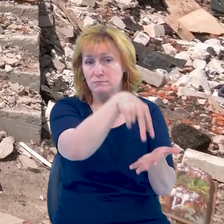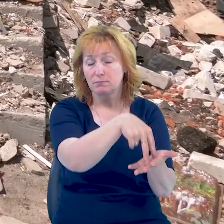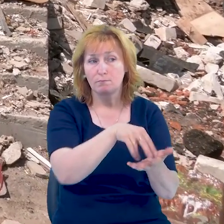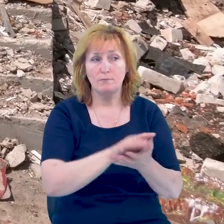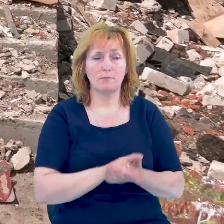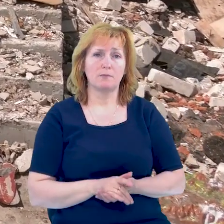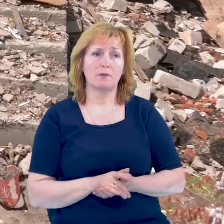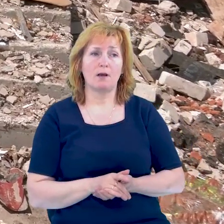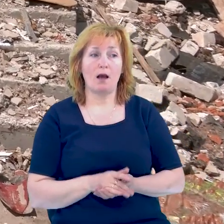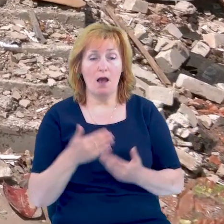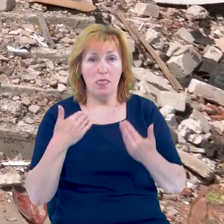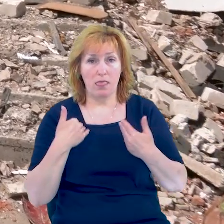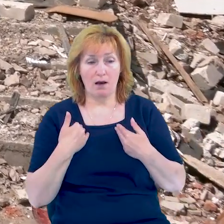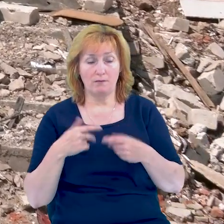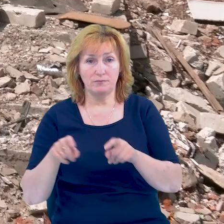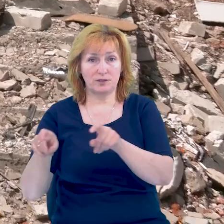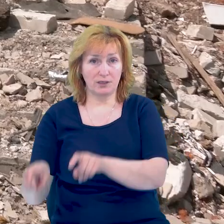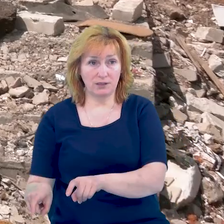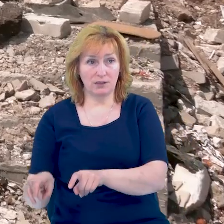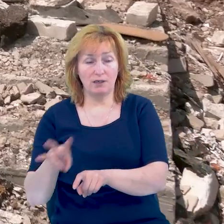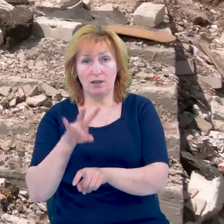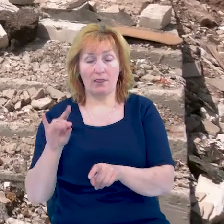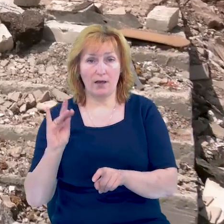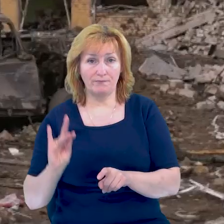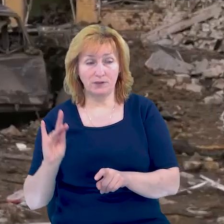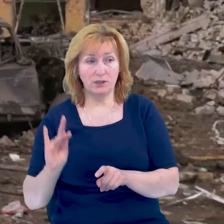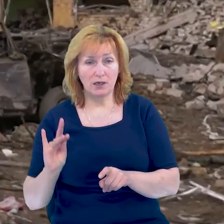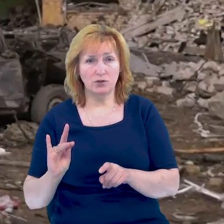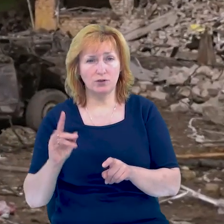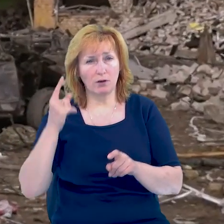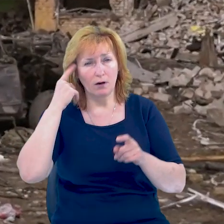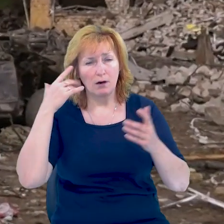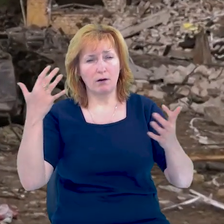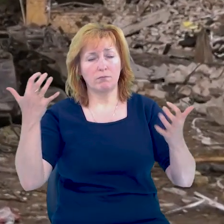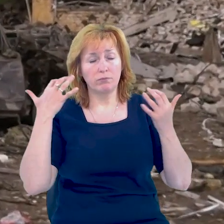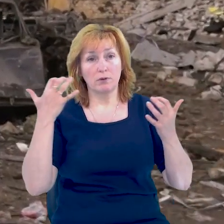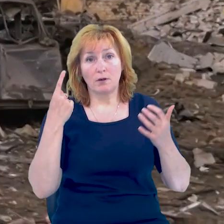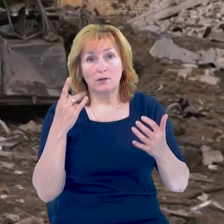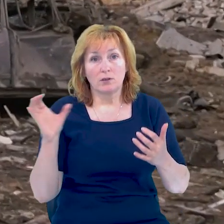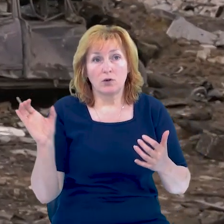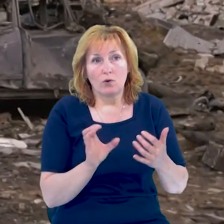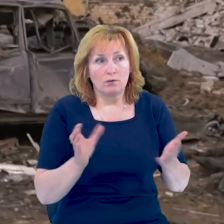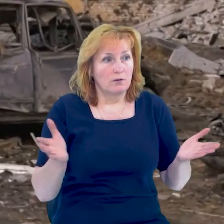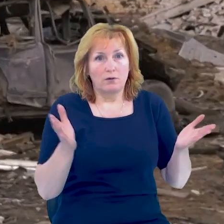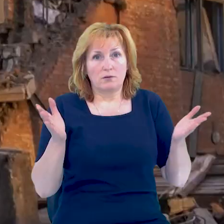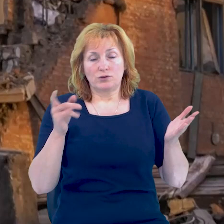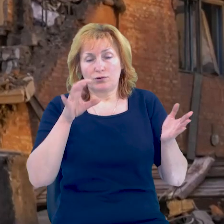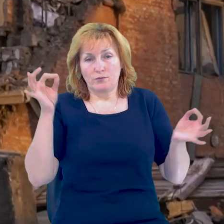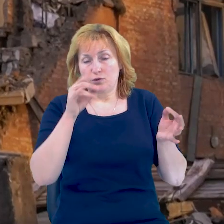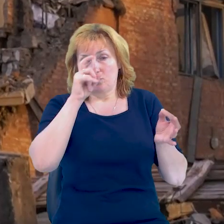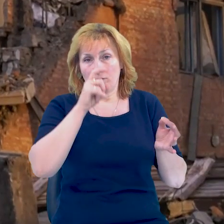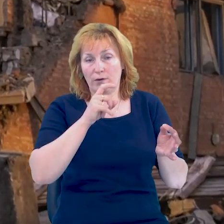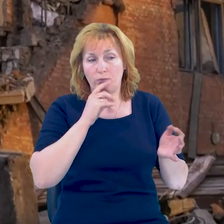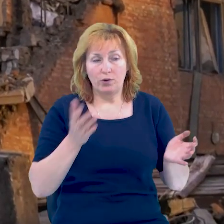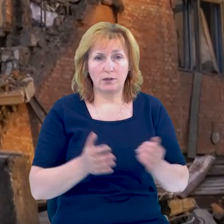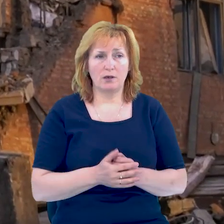А я сиділа на стільчику. Цей вибух, він за секунду, теж нічого зрозуміти